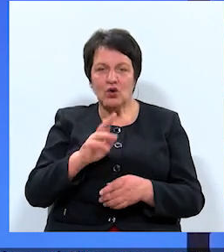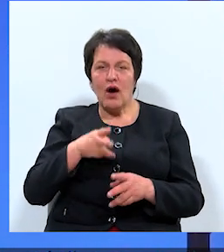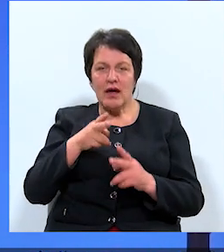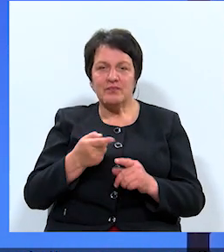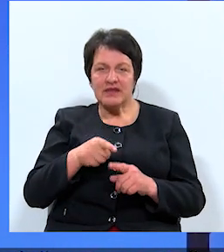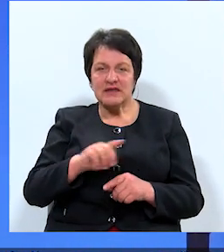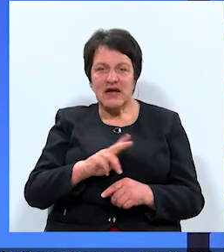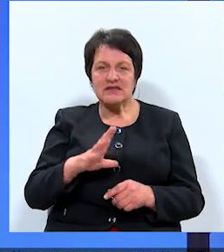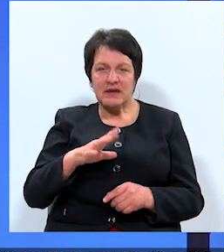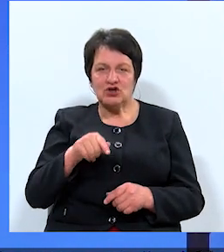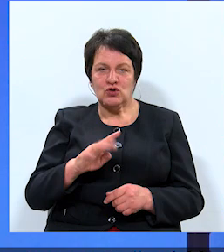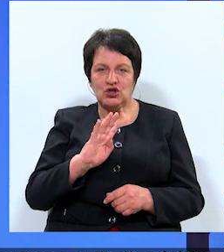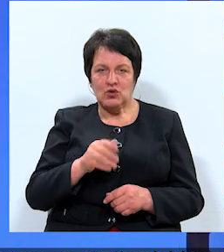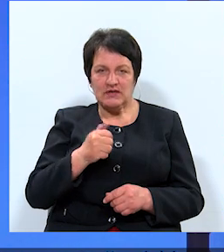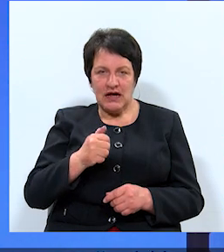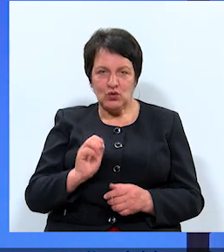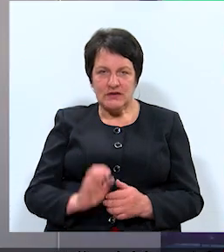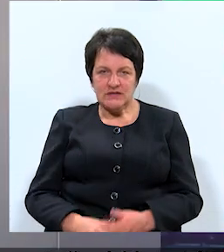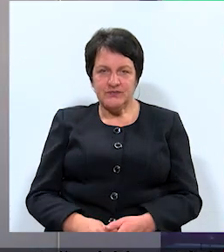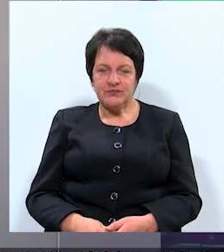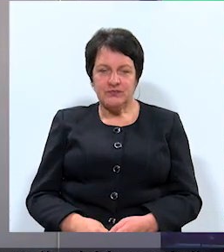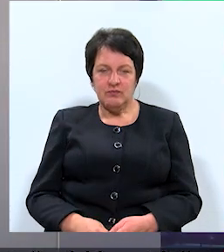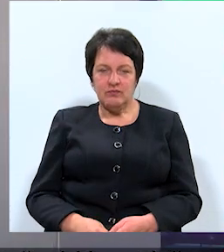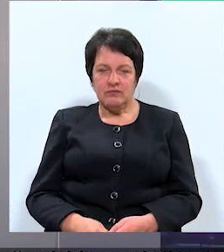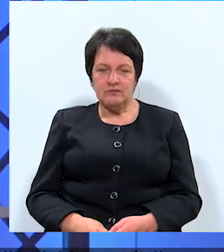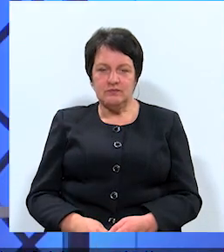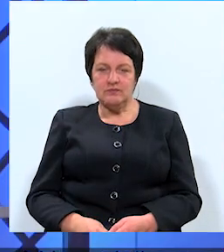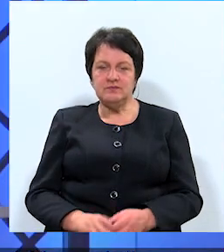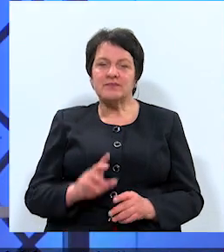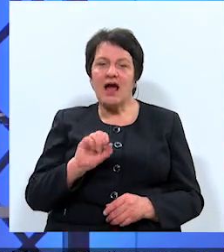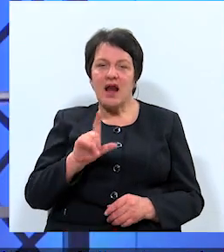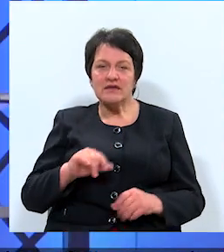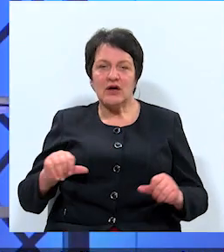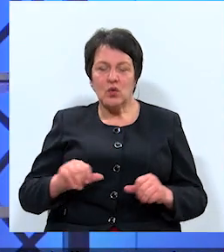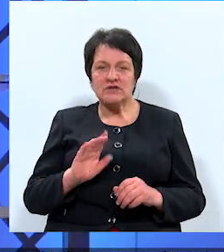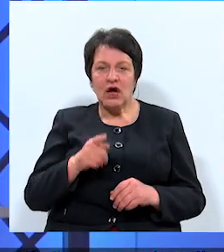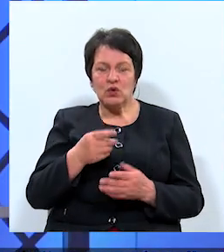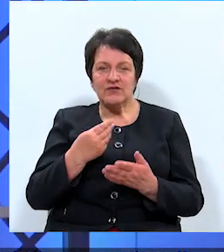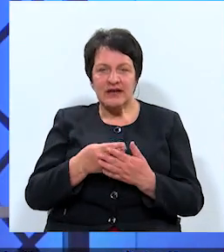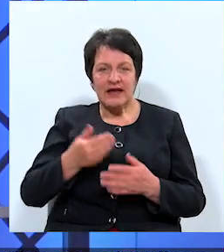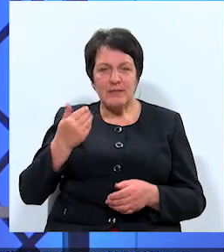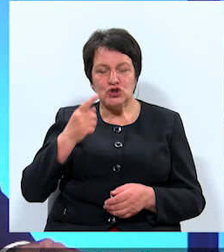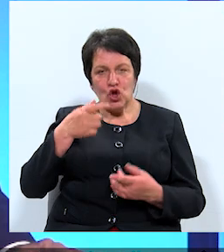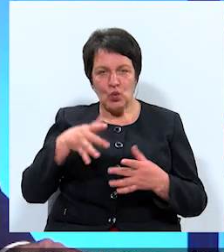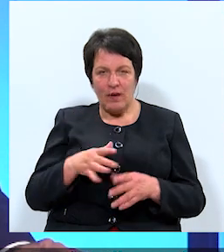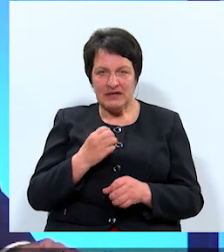tas, kas ir bijis šajos četros gados. Paldies jums. Alekseja Jaukungs, kā jūs vērtējat iepriekšējo domas darbu?